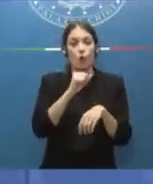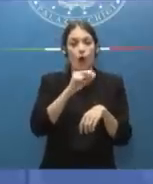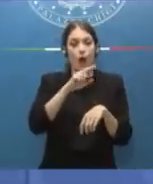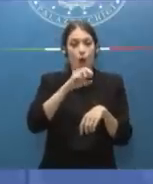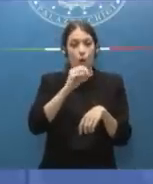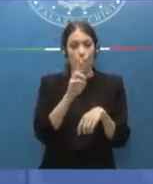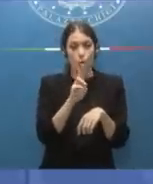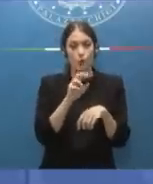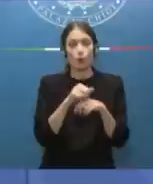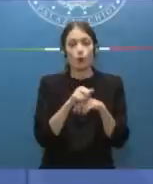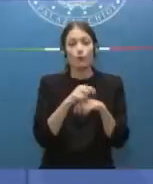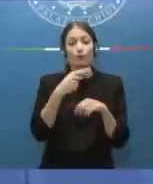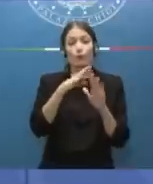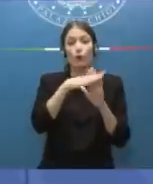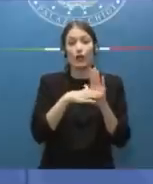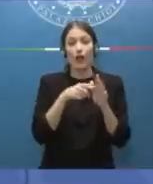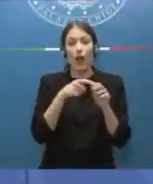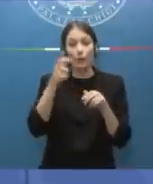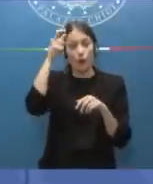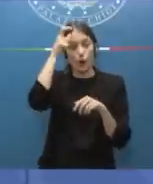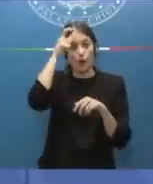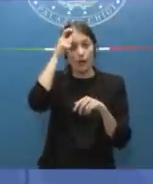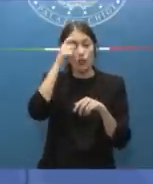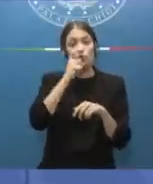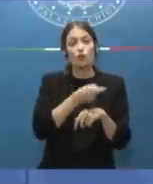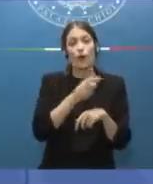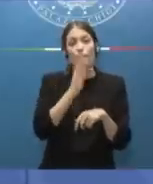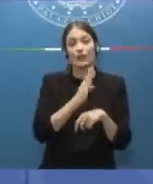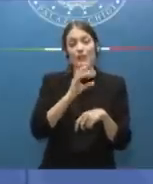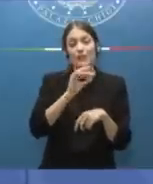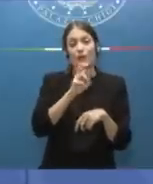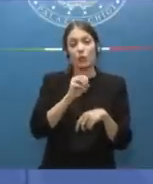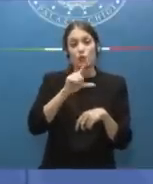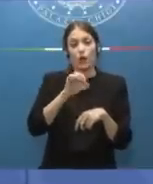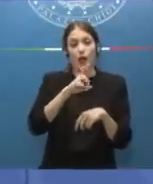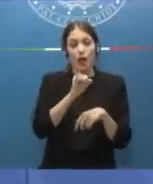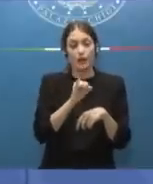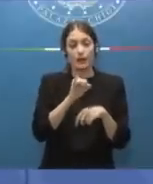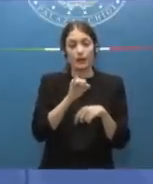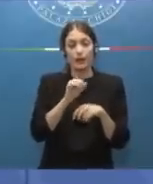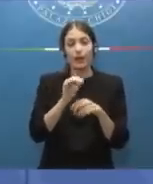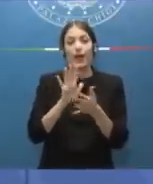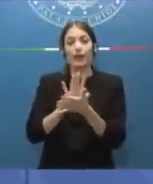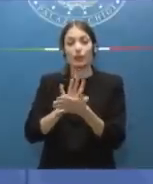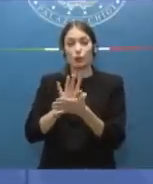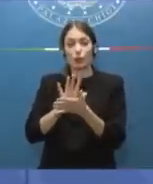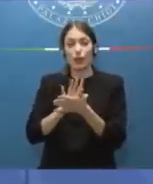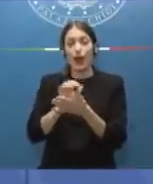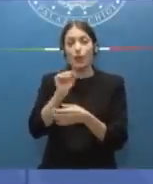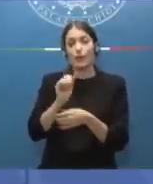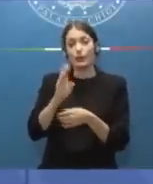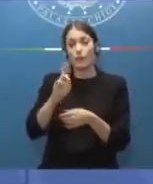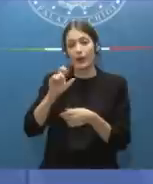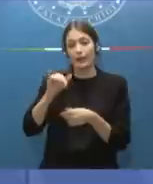all'attuazione del programma di governo Giovann Battista Fazzolari, all'editoria Alberto Baracchini e al